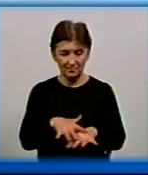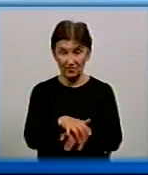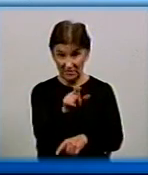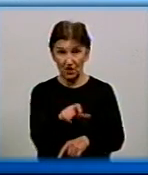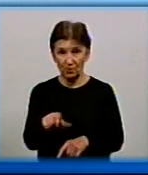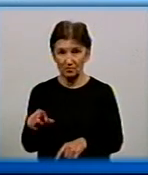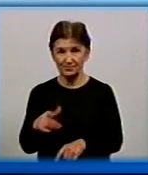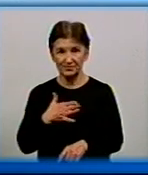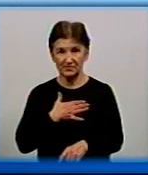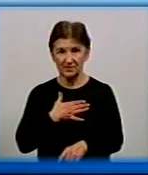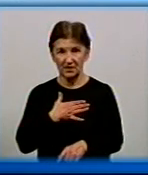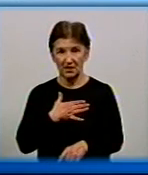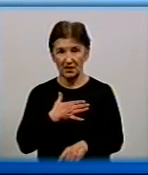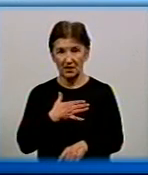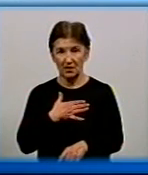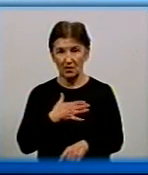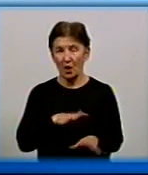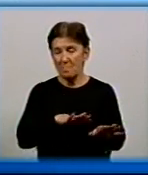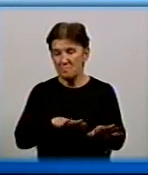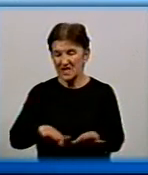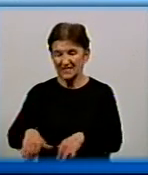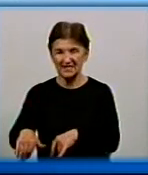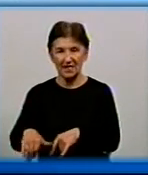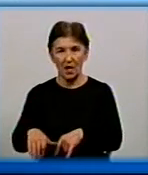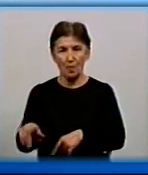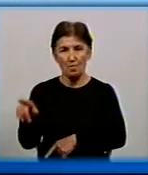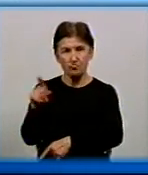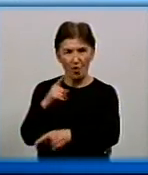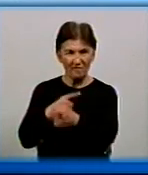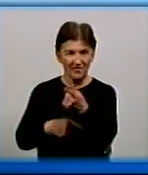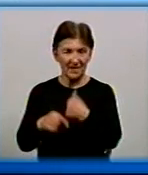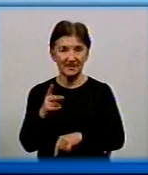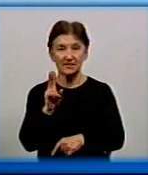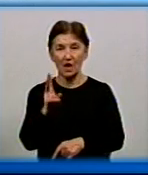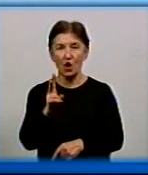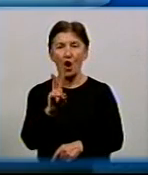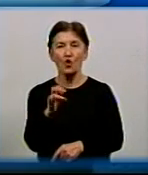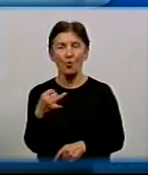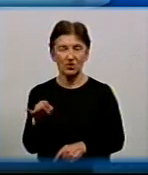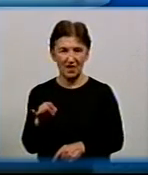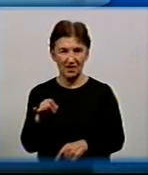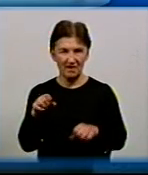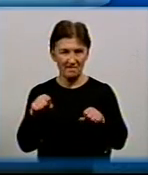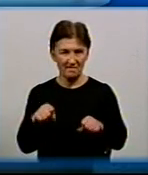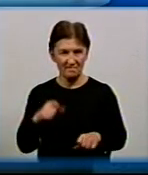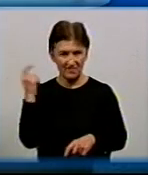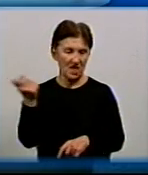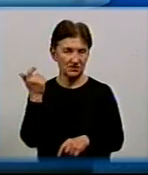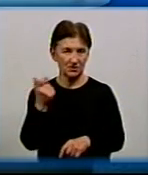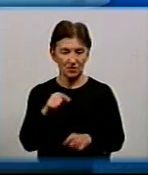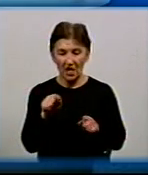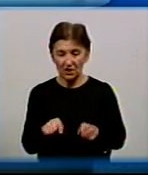особи, Кіровоград Тепла, після передачу, після повернення комплексу до комунальної власності, можливо, вже під час цього